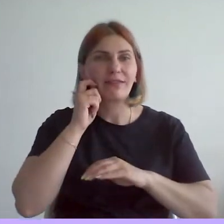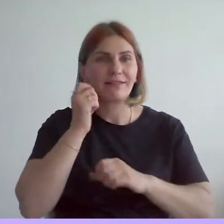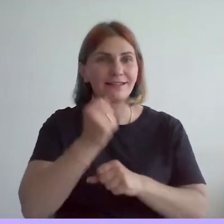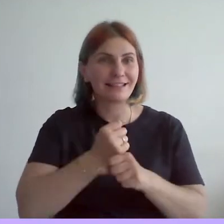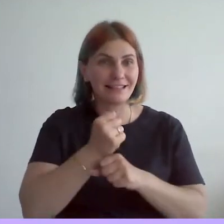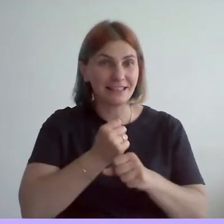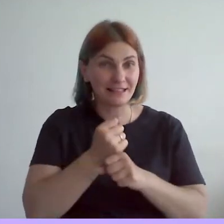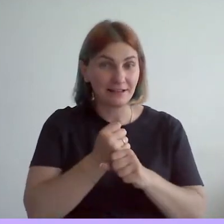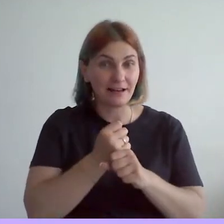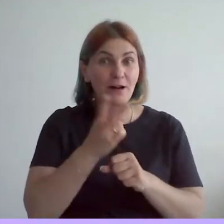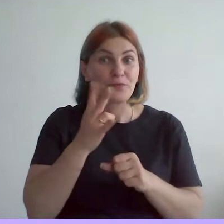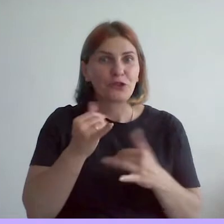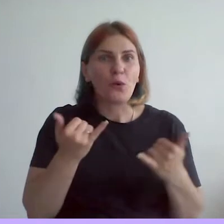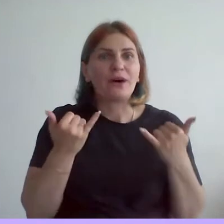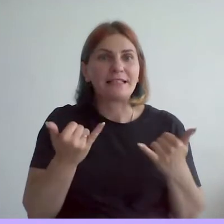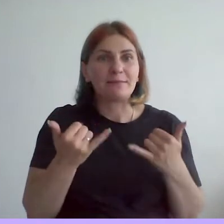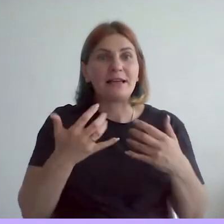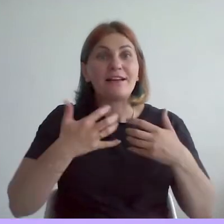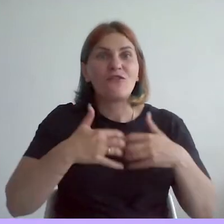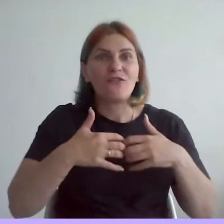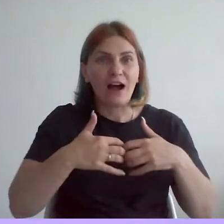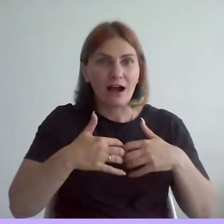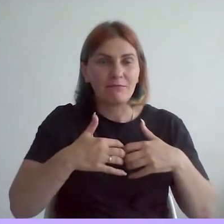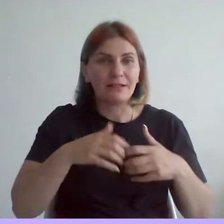теперь на территории фабрики Сио